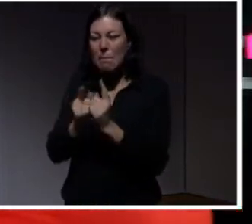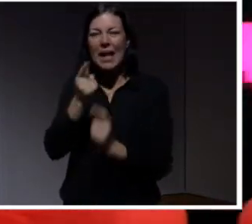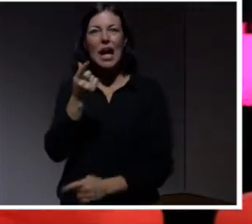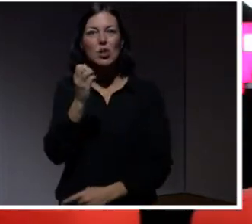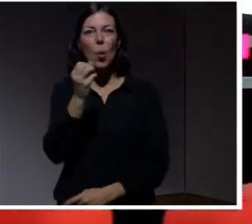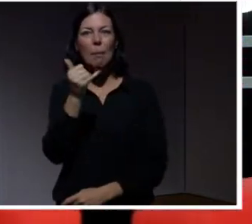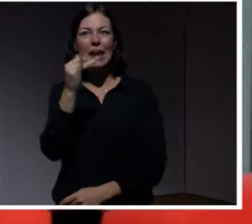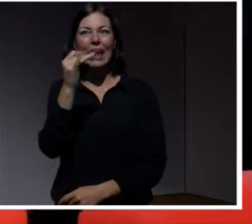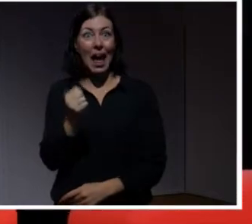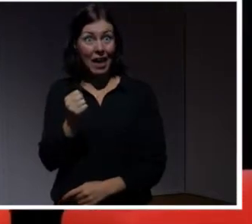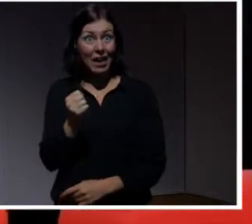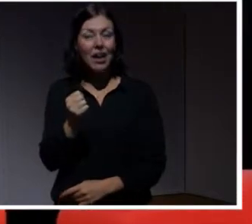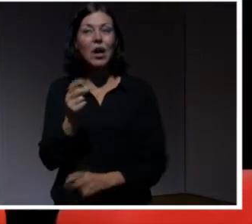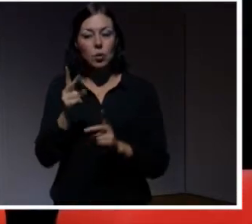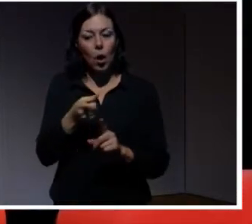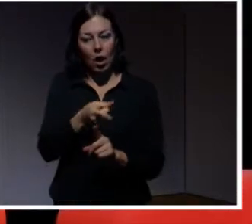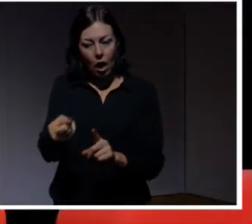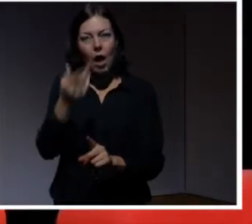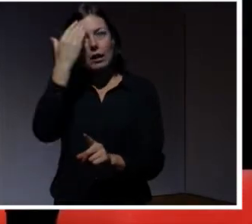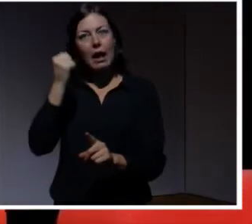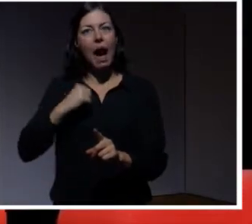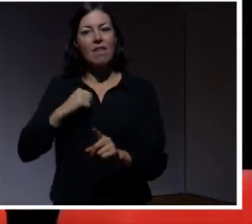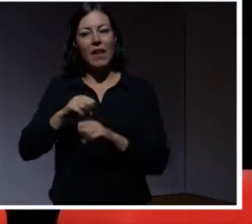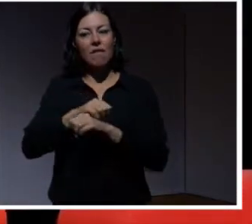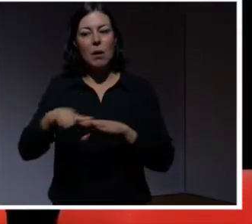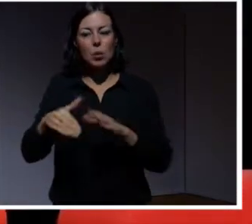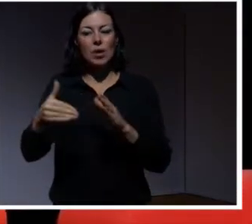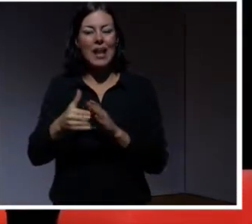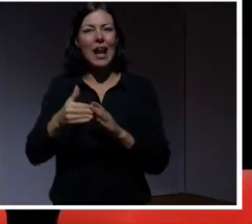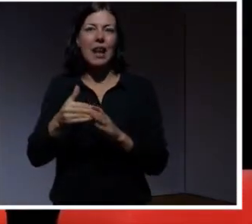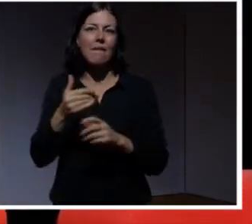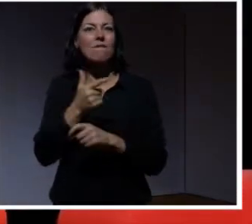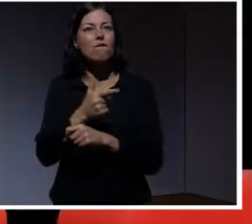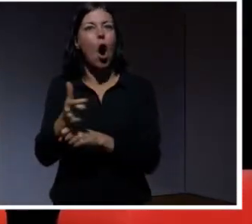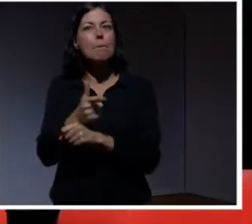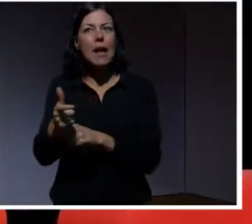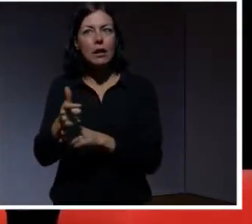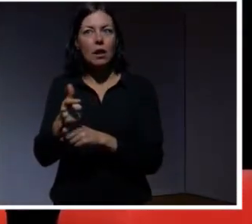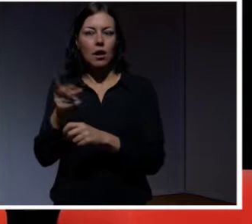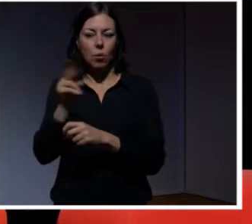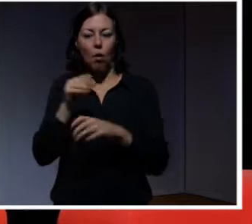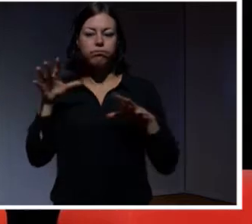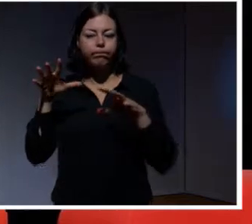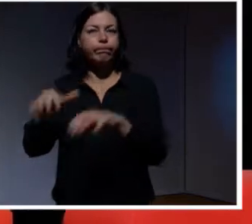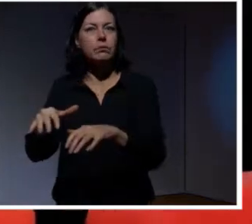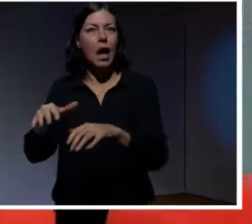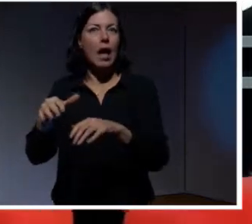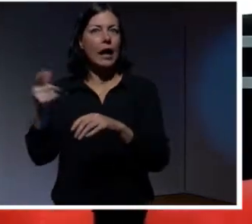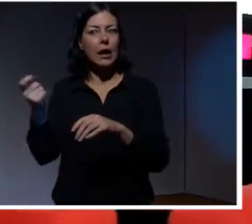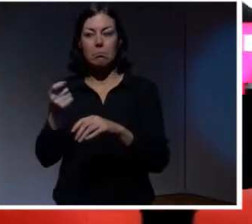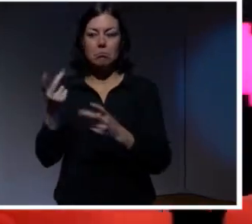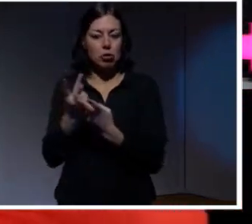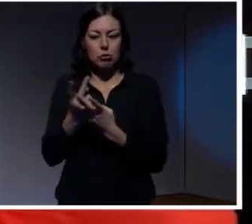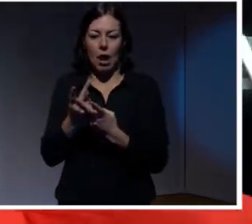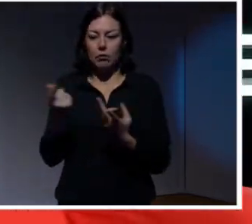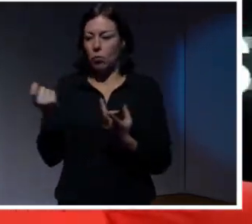den delen som är hackad. Som ett vapen riktad mot andra i en överbelastningsattack till exempel. Så man ser till att någonting inte är nåbart längre.